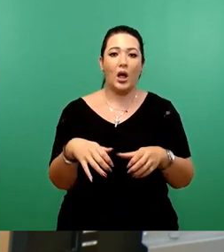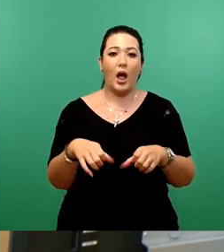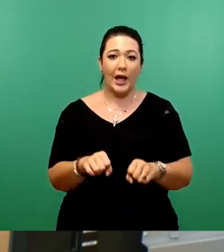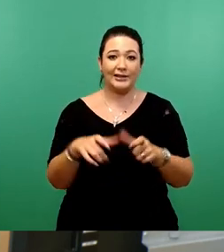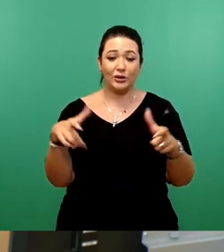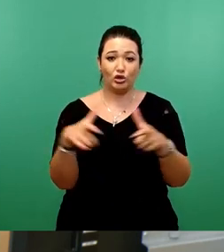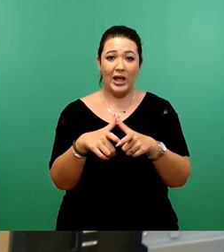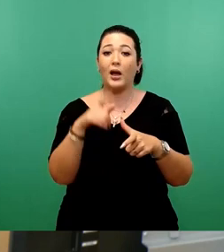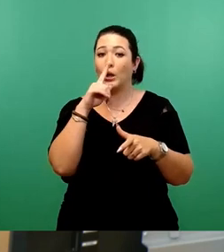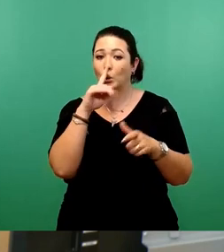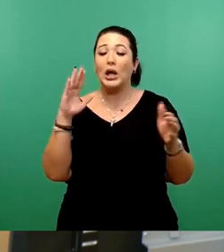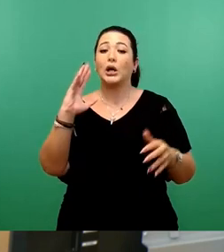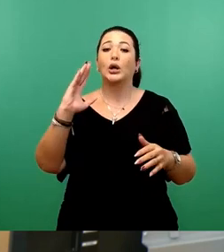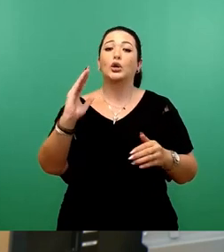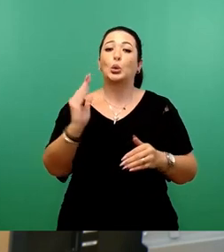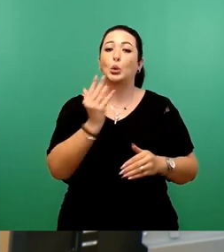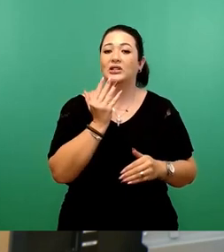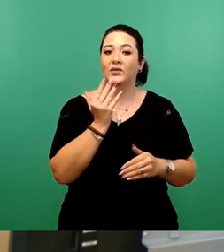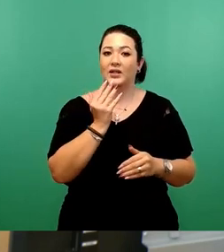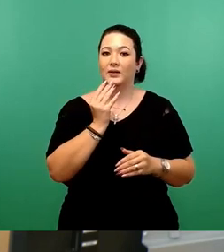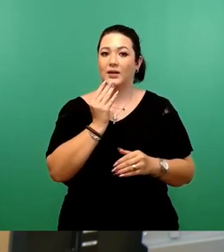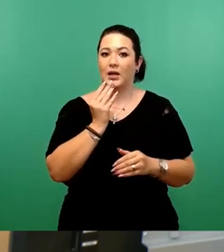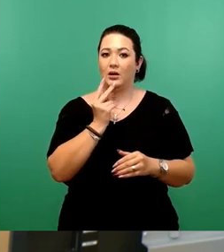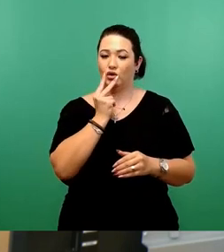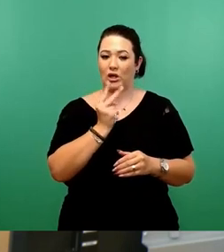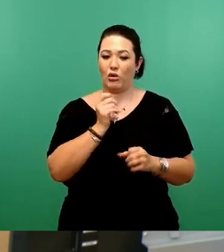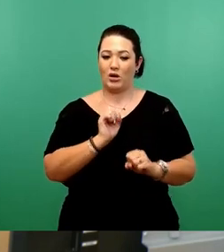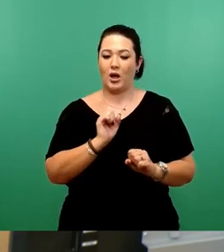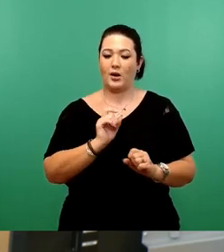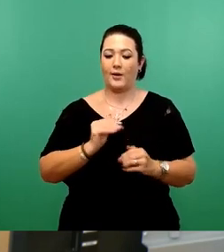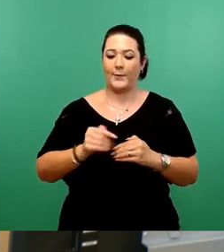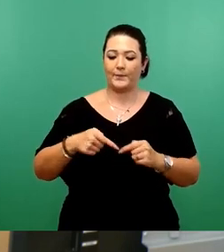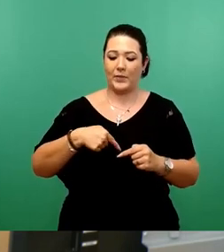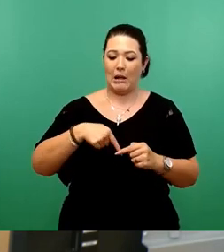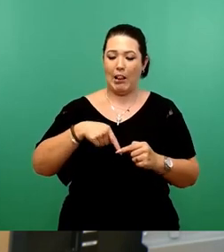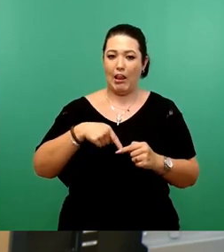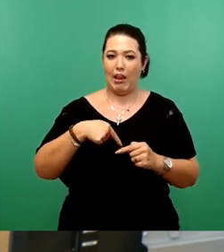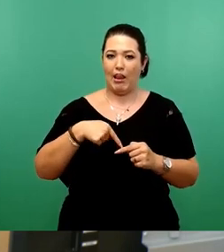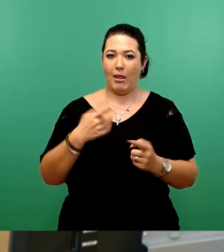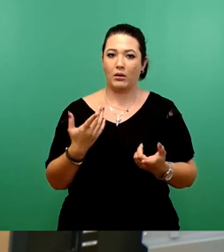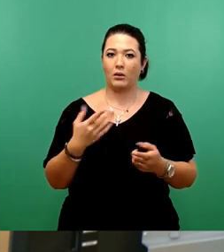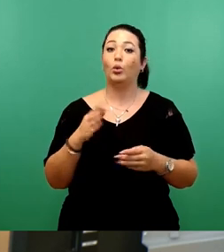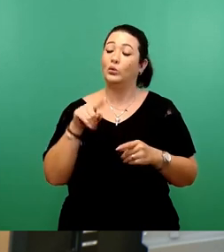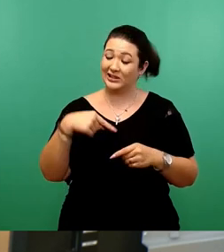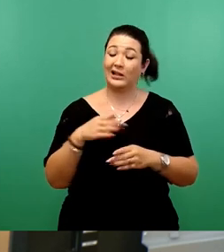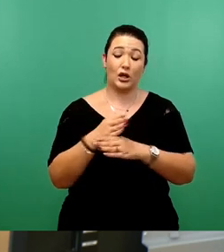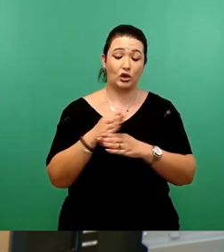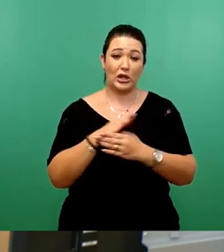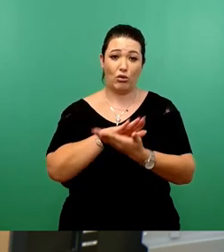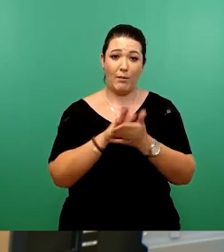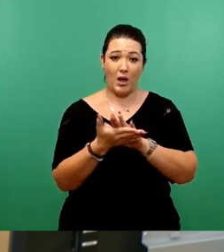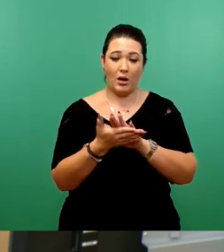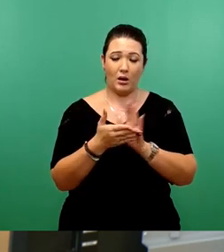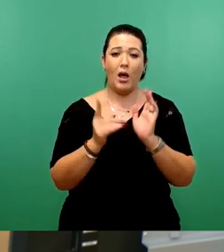Situation eintritt, kurzfristig zu gucken und dann eine Entscheidung zu treffen. Weil, was ist denn der tiefere Grund,